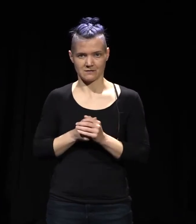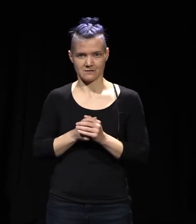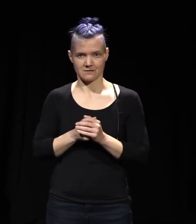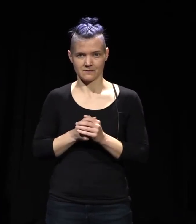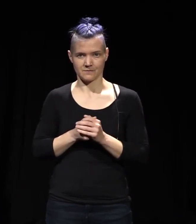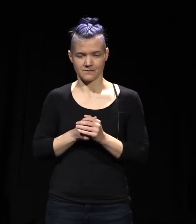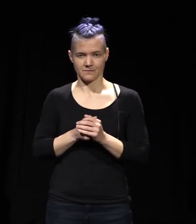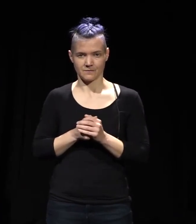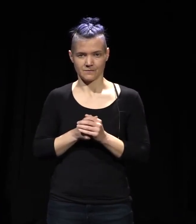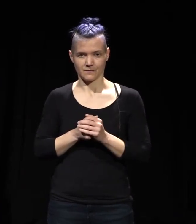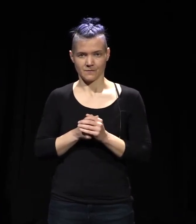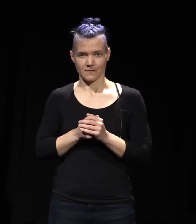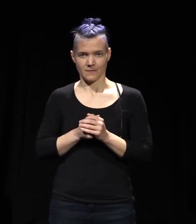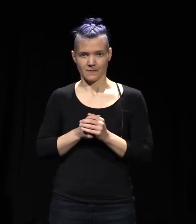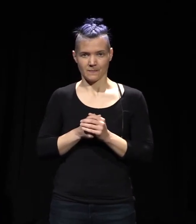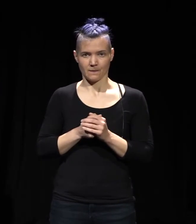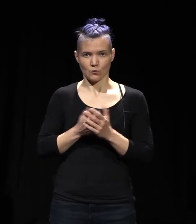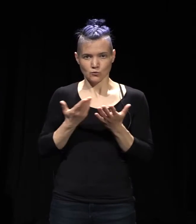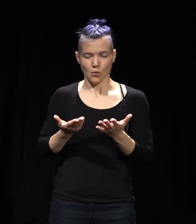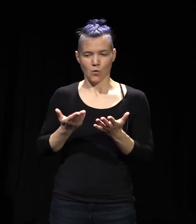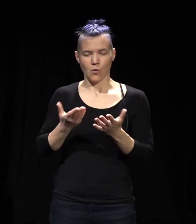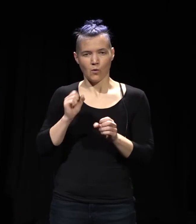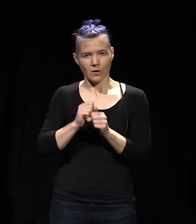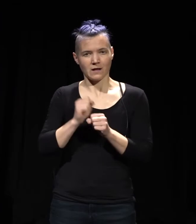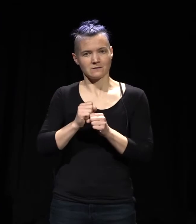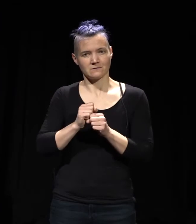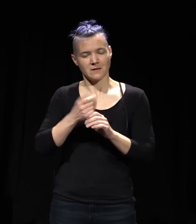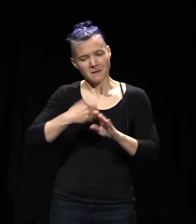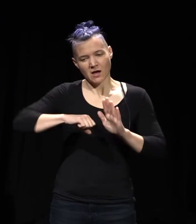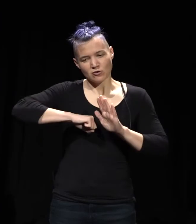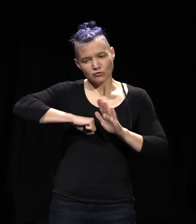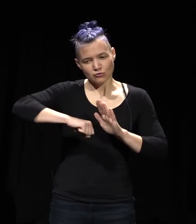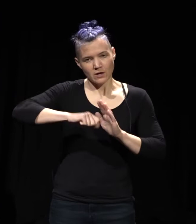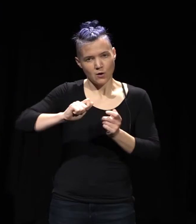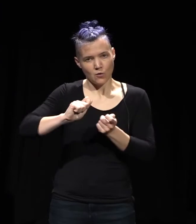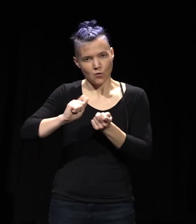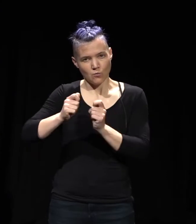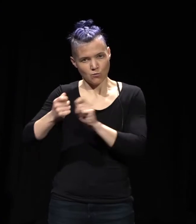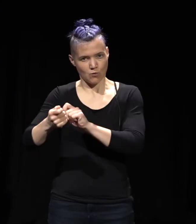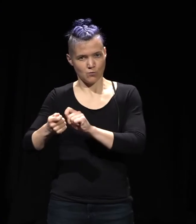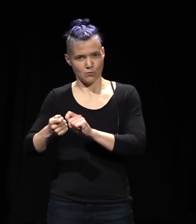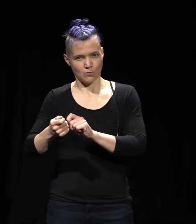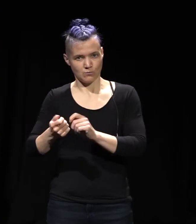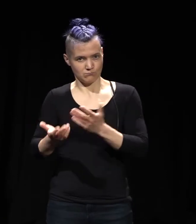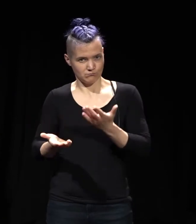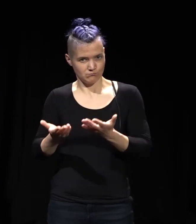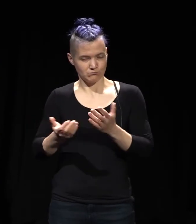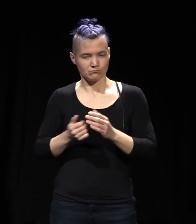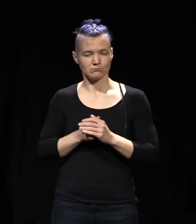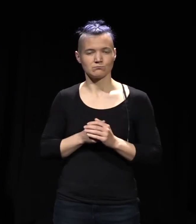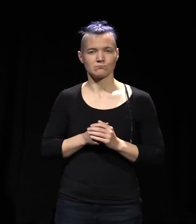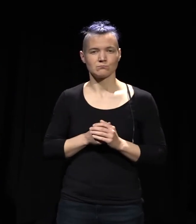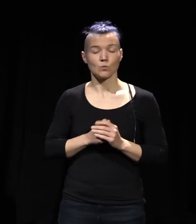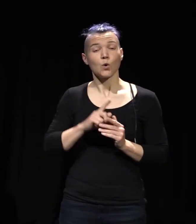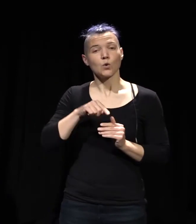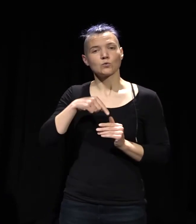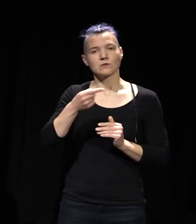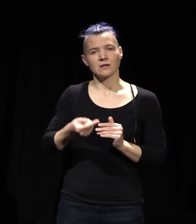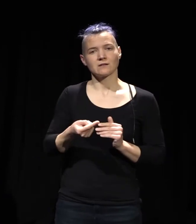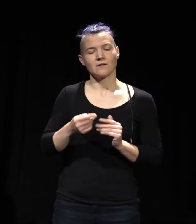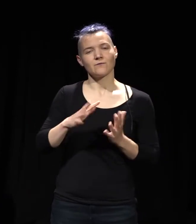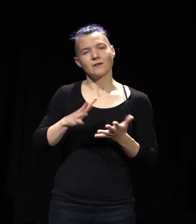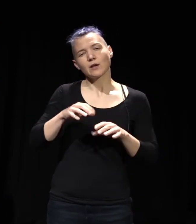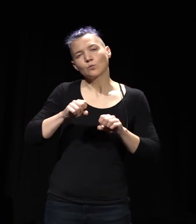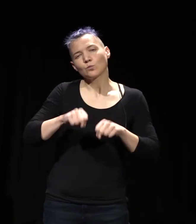ein bisschen zu entschleunigen, weil so ein Produktionsplan in der Spielzeit schon sehr straff ist. Und dann könnte man vielleicht